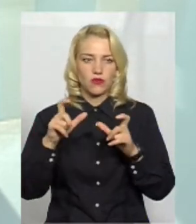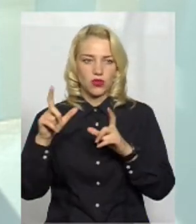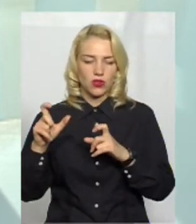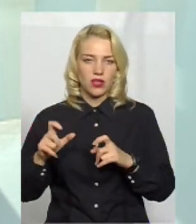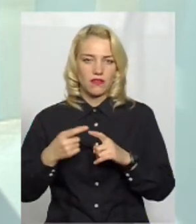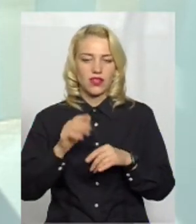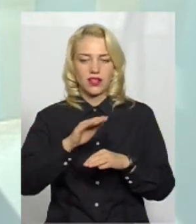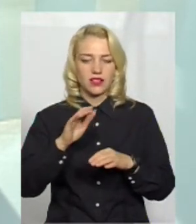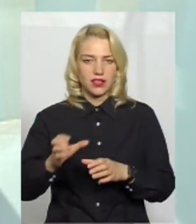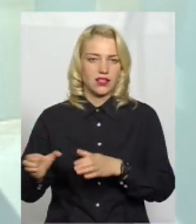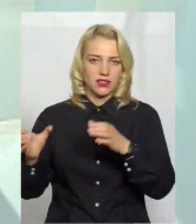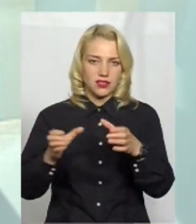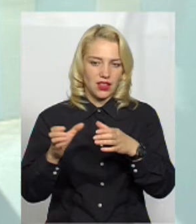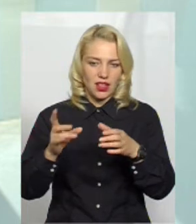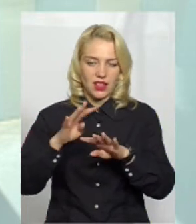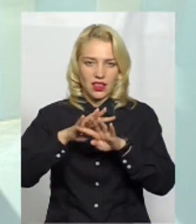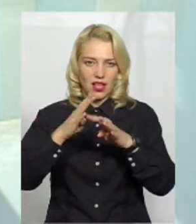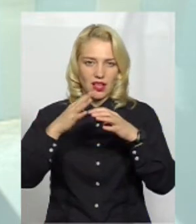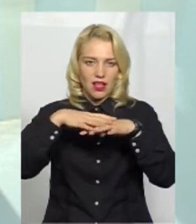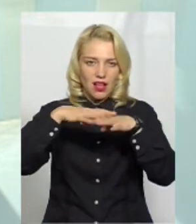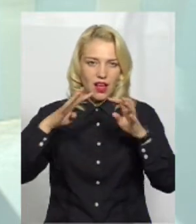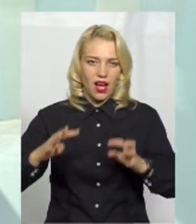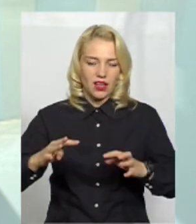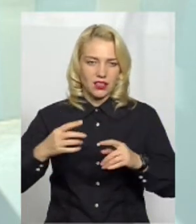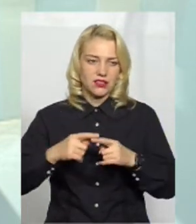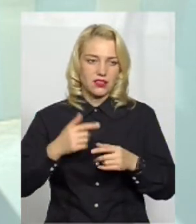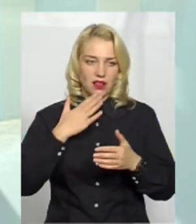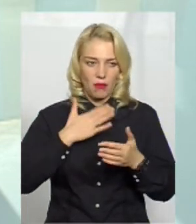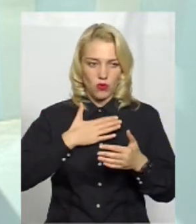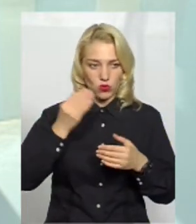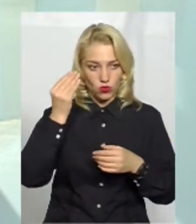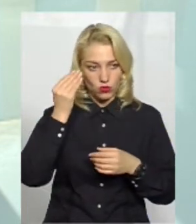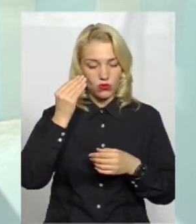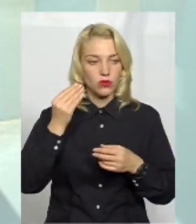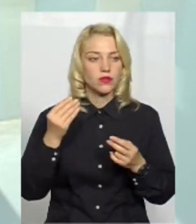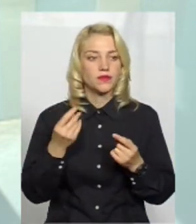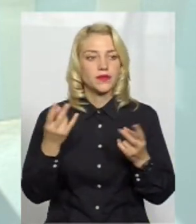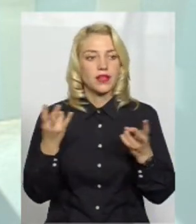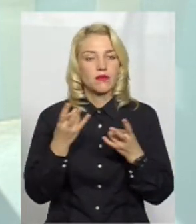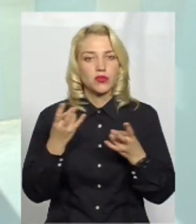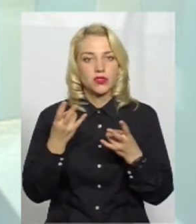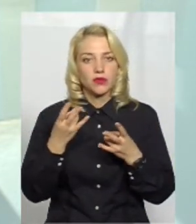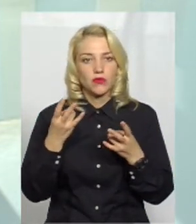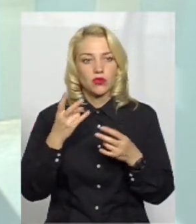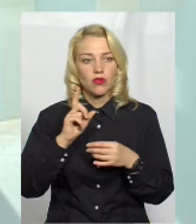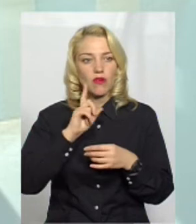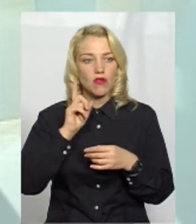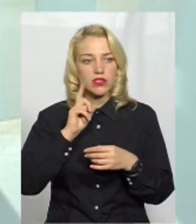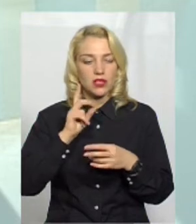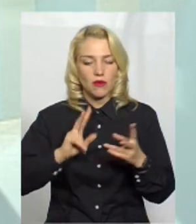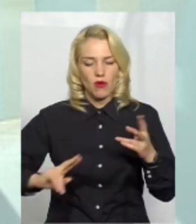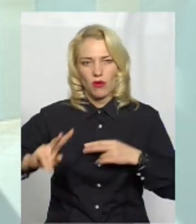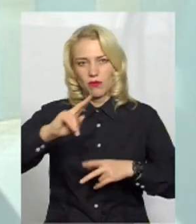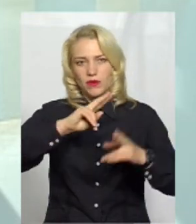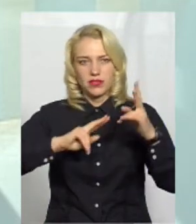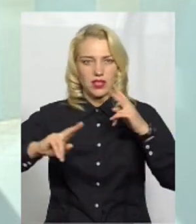теж є свої нюанси. Звичайно, на мою особисту думку, потрібно озеленювати, об'язвати кущі, те, про що